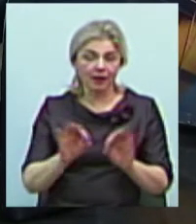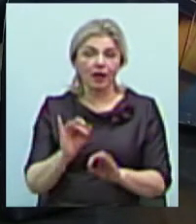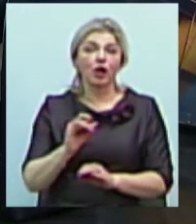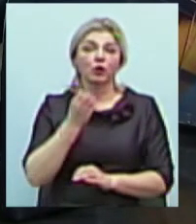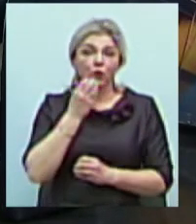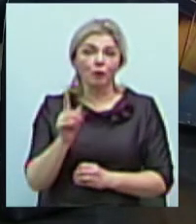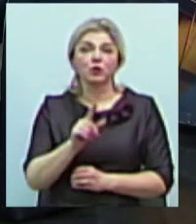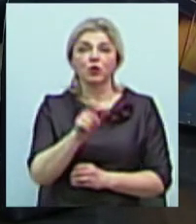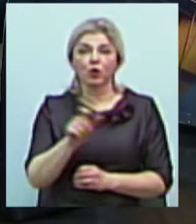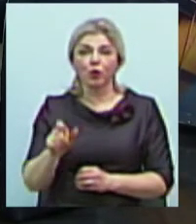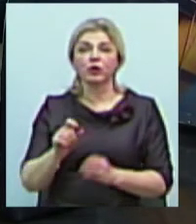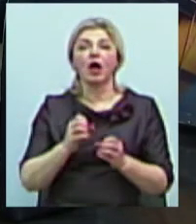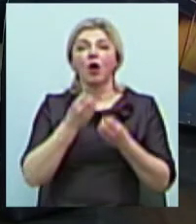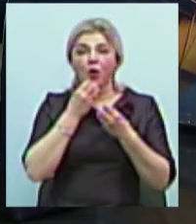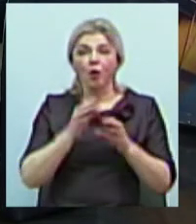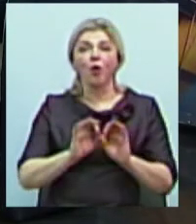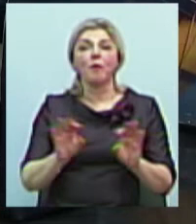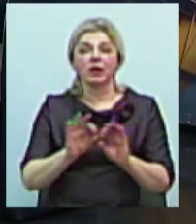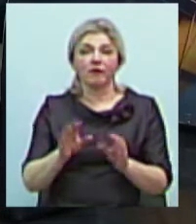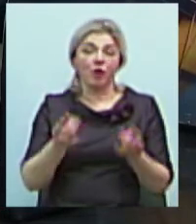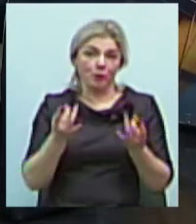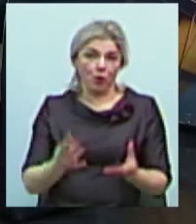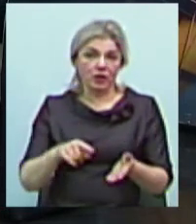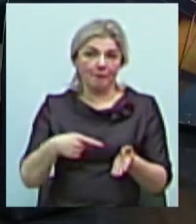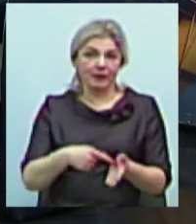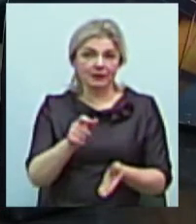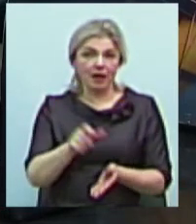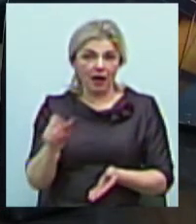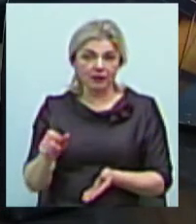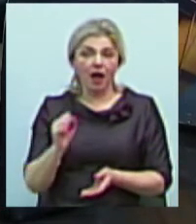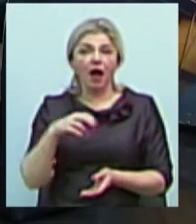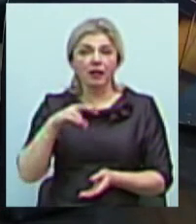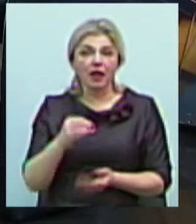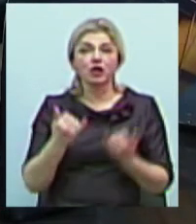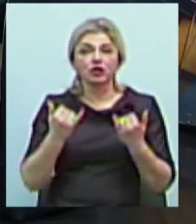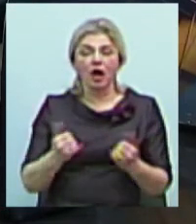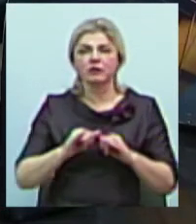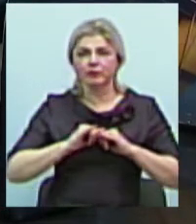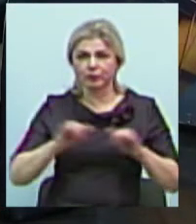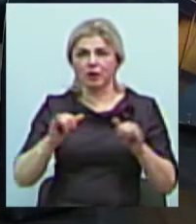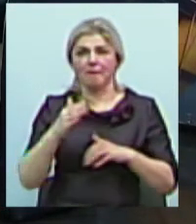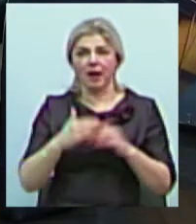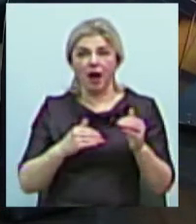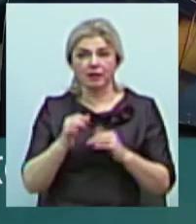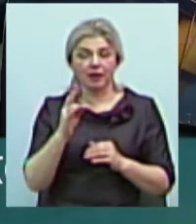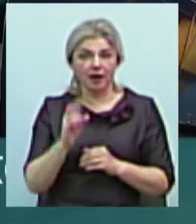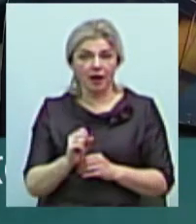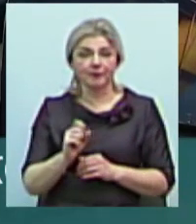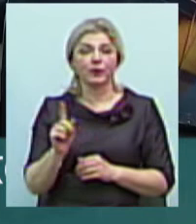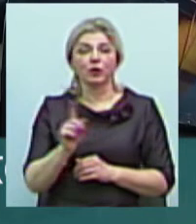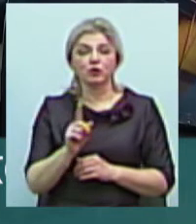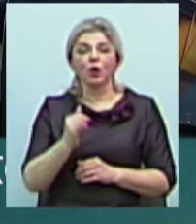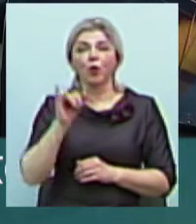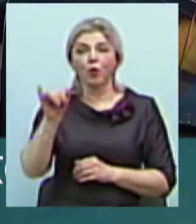коментували просто містяни. Але зараз дуже поширена практика, це у нашого ворога є